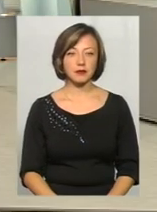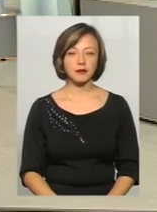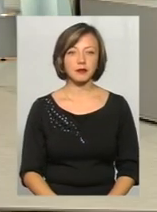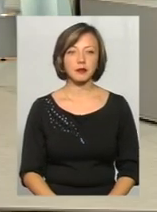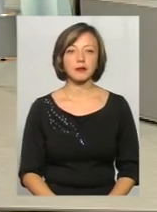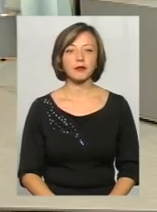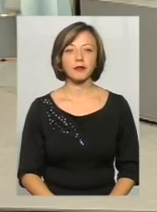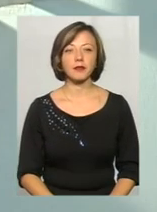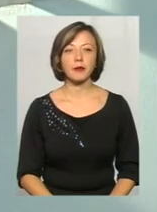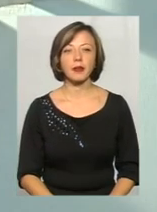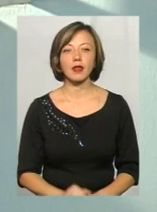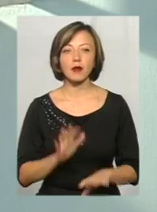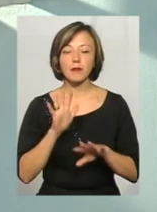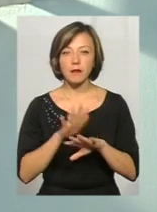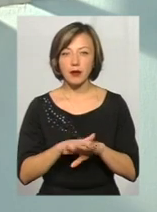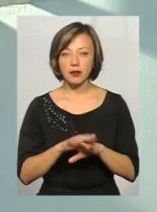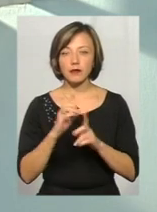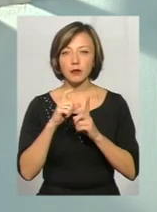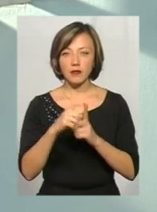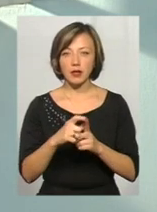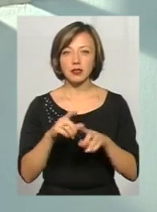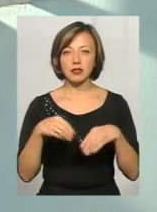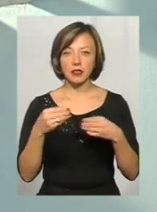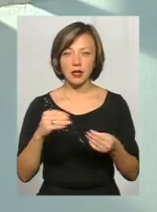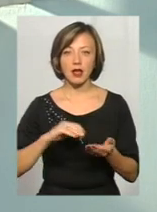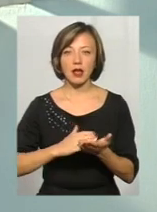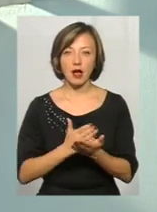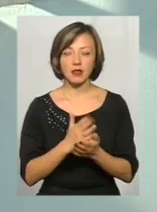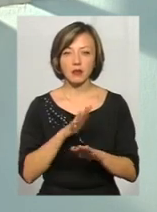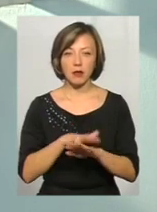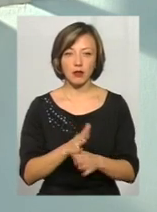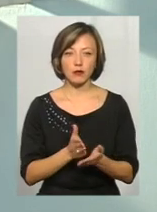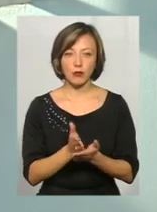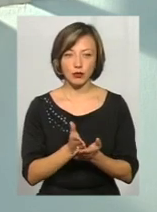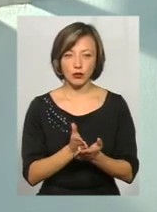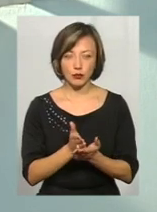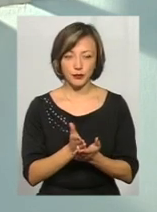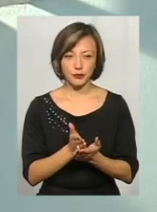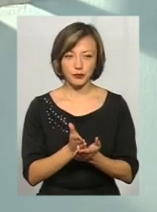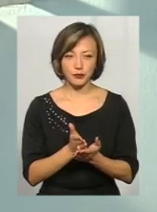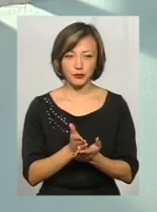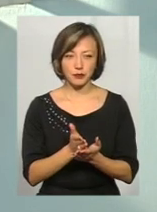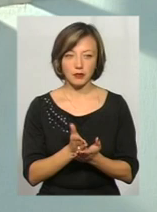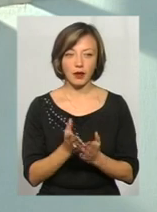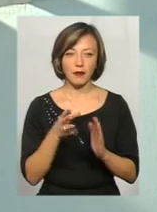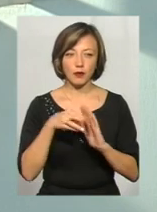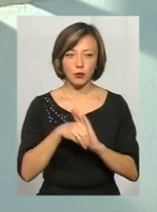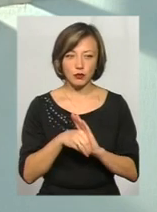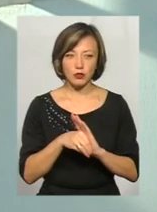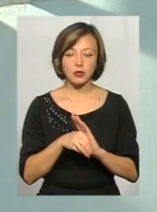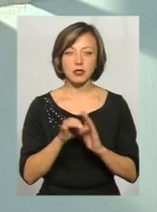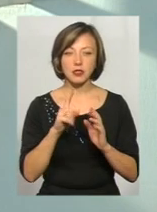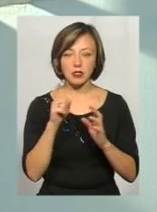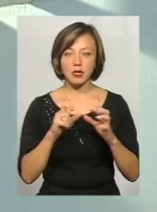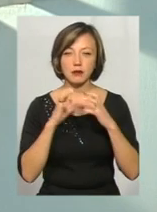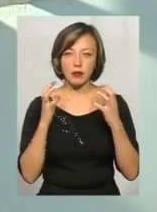Дякую. Банк відповідає за надання якісних послуг, банківських послуг. В тому числі, звичайно, за